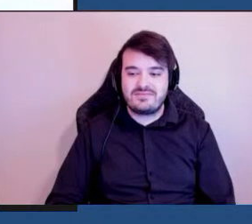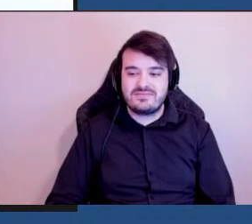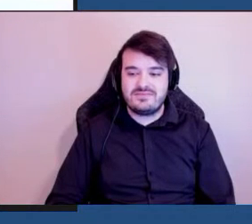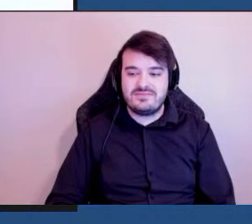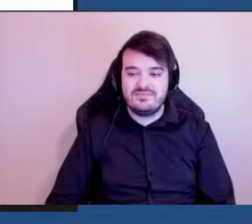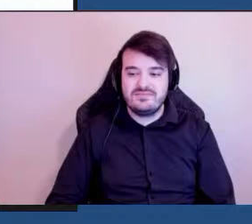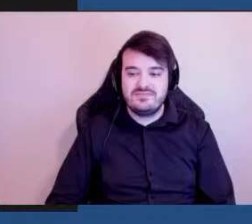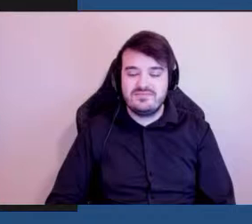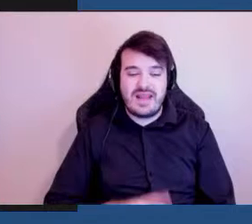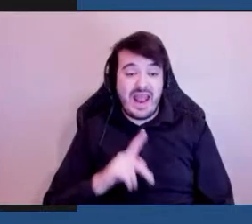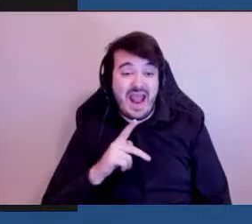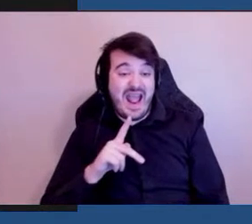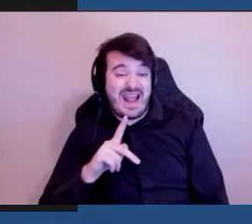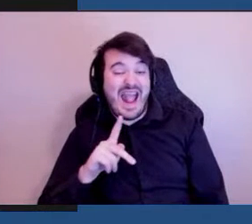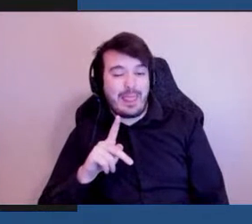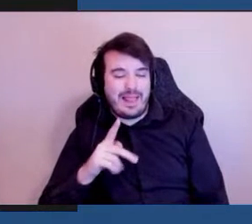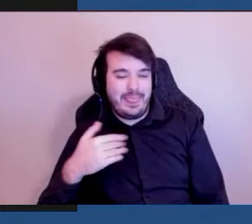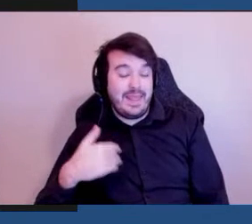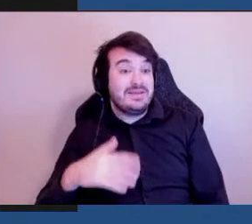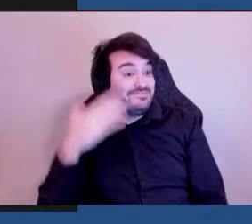Bonjour tout le monde.